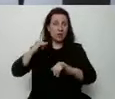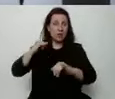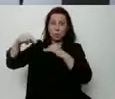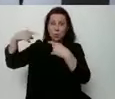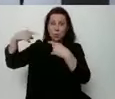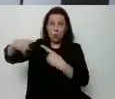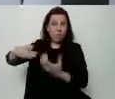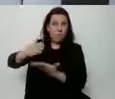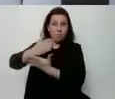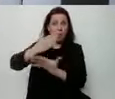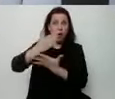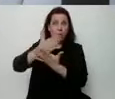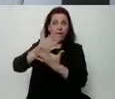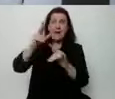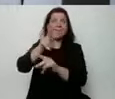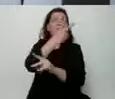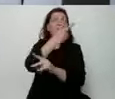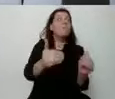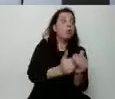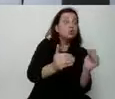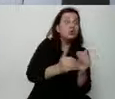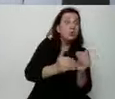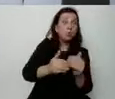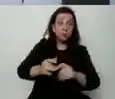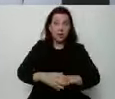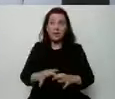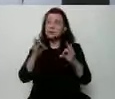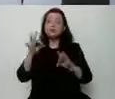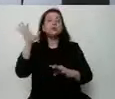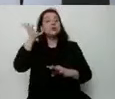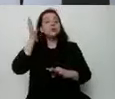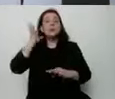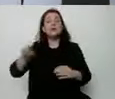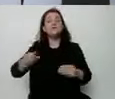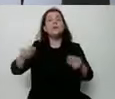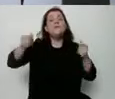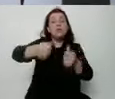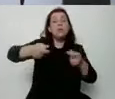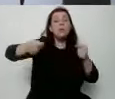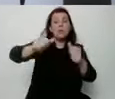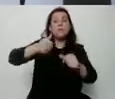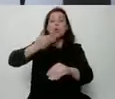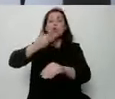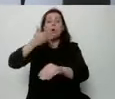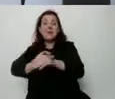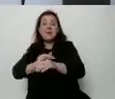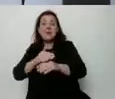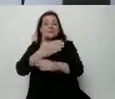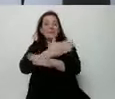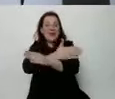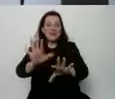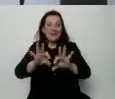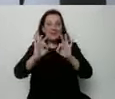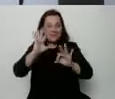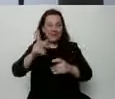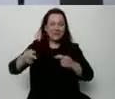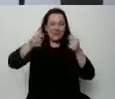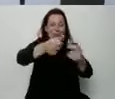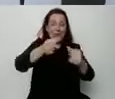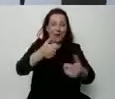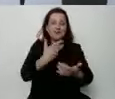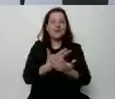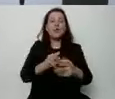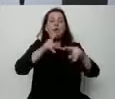czas. Dzisiaj słyszę, że będzie wypłacał te wszystkie pieniądze, które obiecywał tuż przed wyborami. I fundusz klęskowy